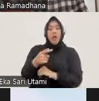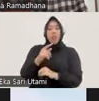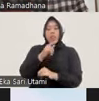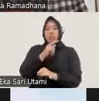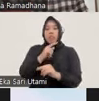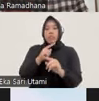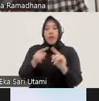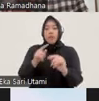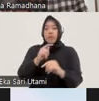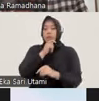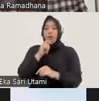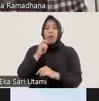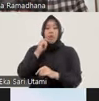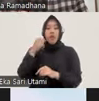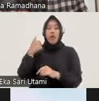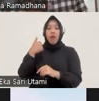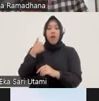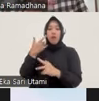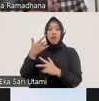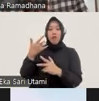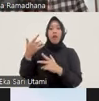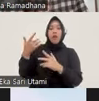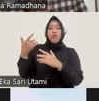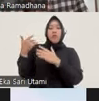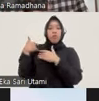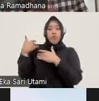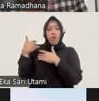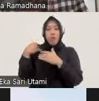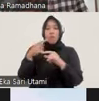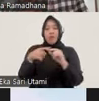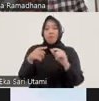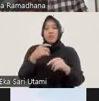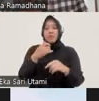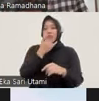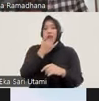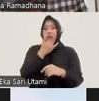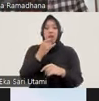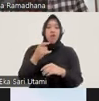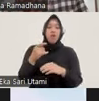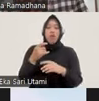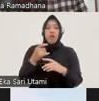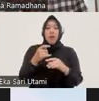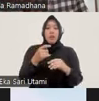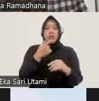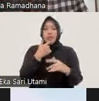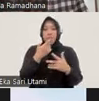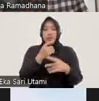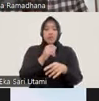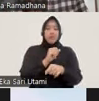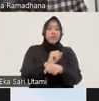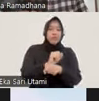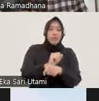penyalahgunaan kewenangan, abuse of power, dalam konteks kerja-kerja kepolisian